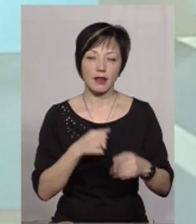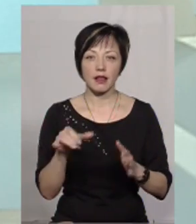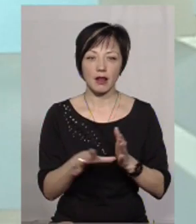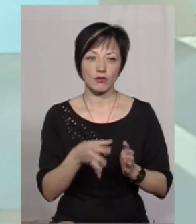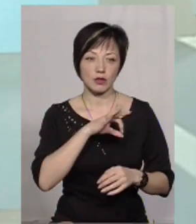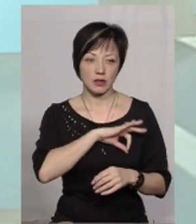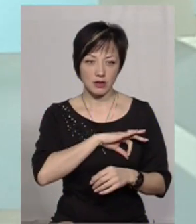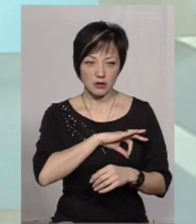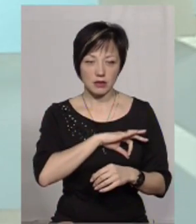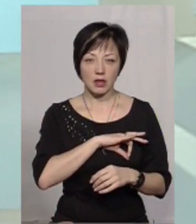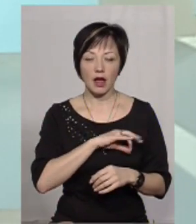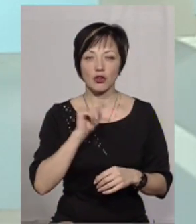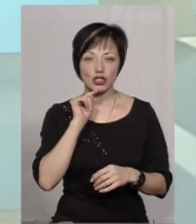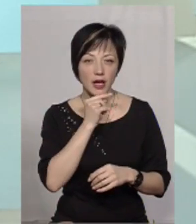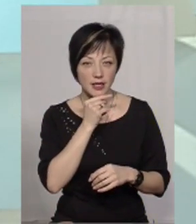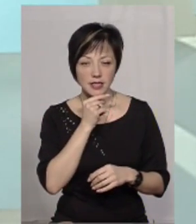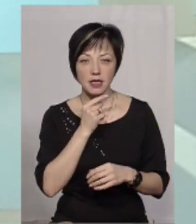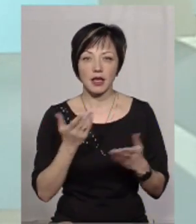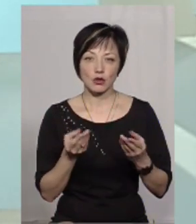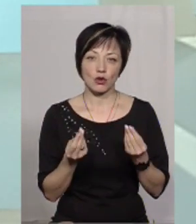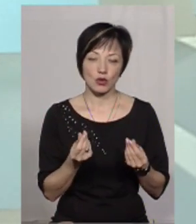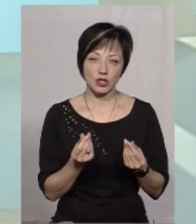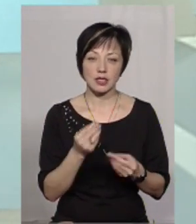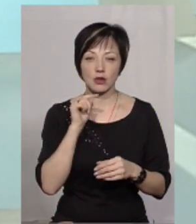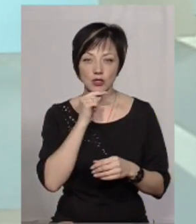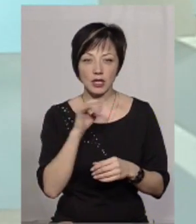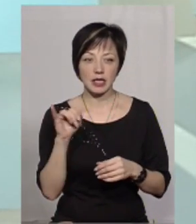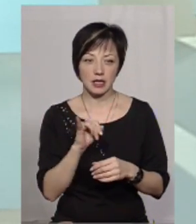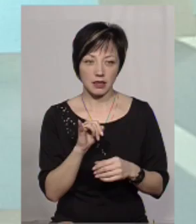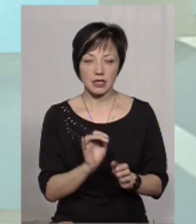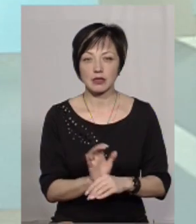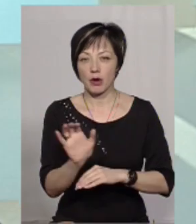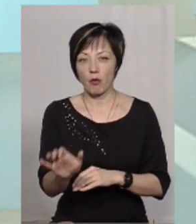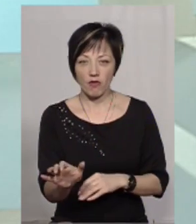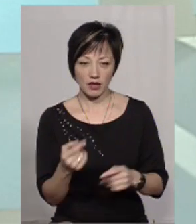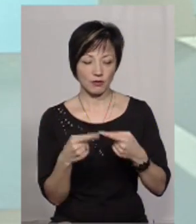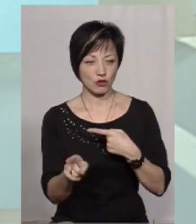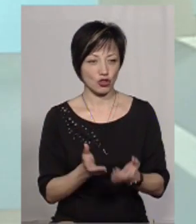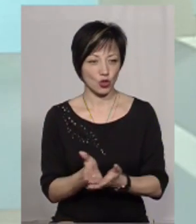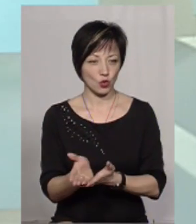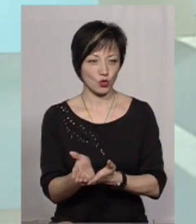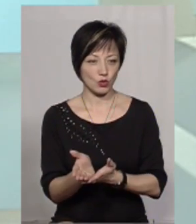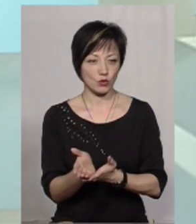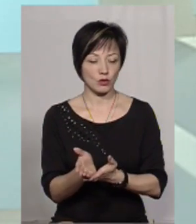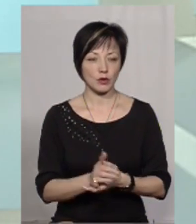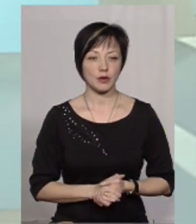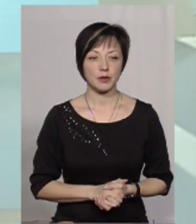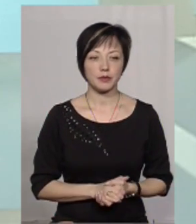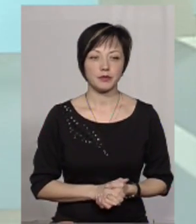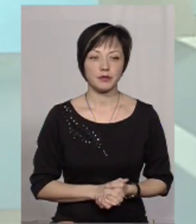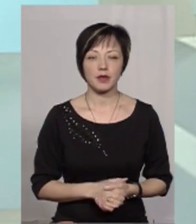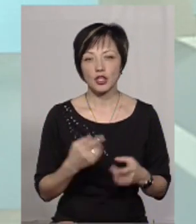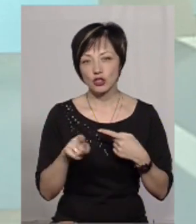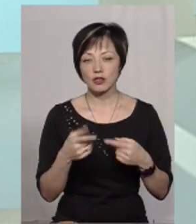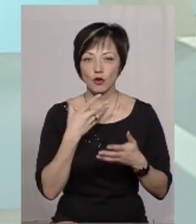енергоефективність, енергоощадність, якісь гроші заощадити і спрямувати їх на зовсім